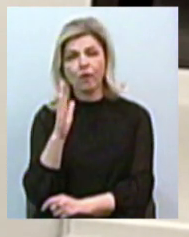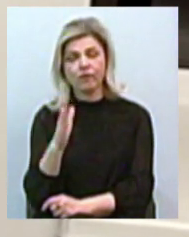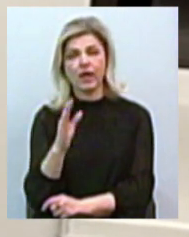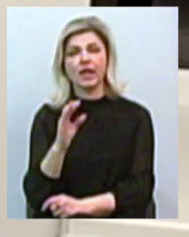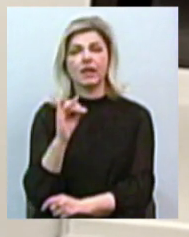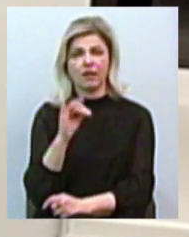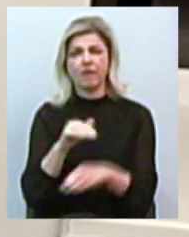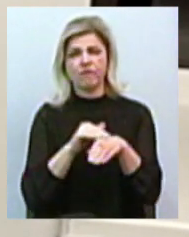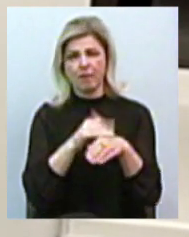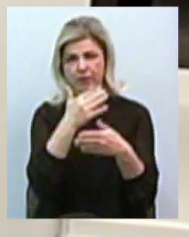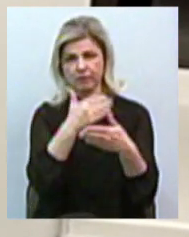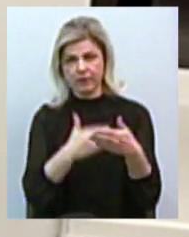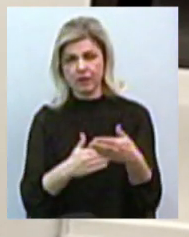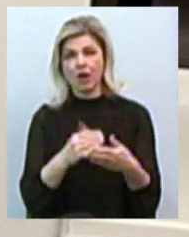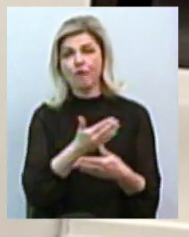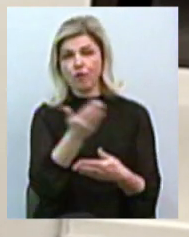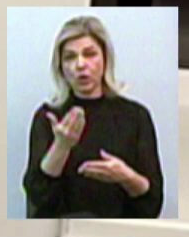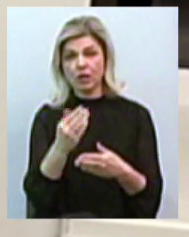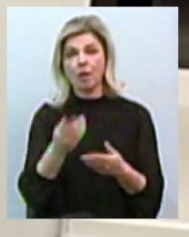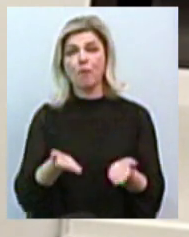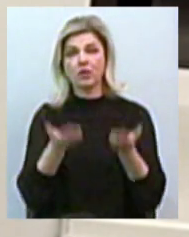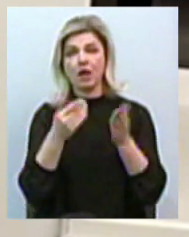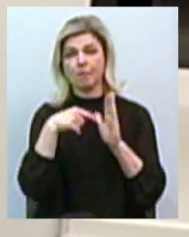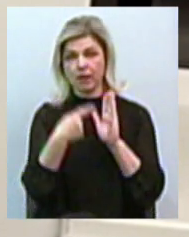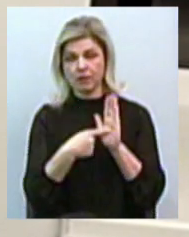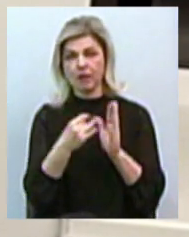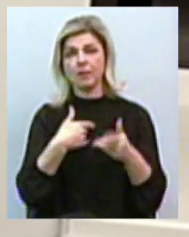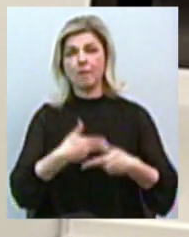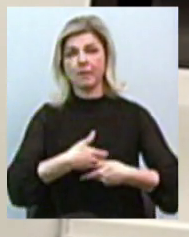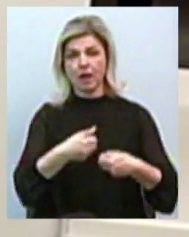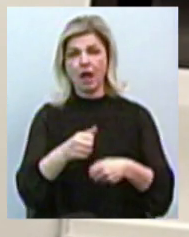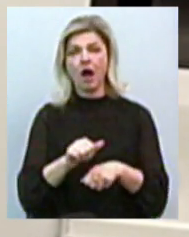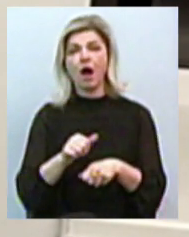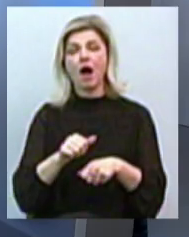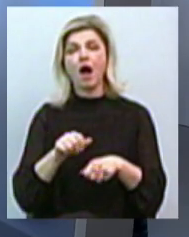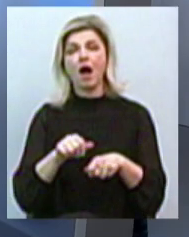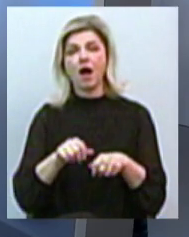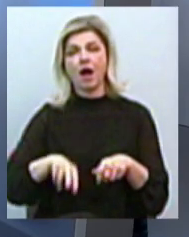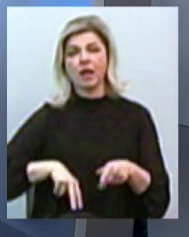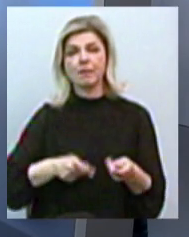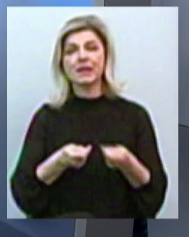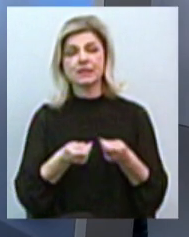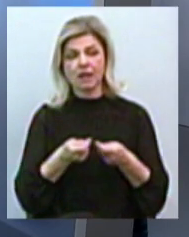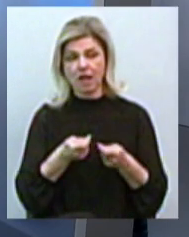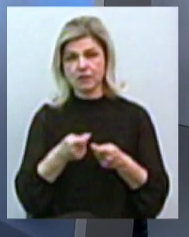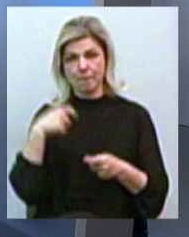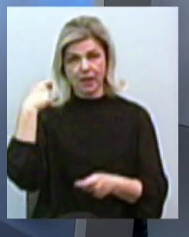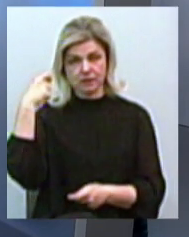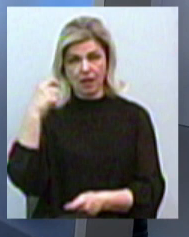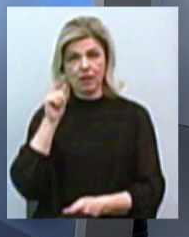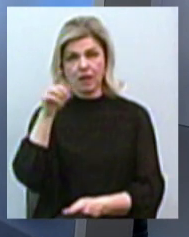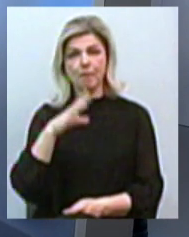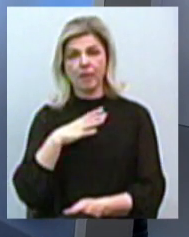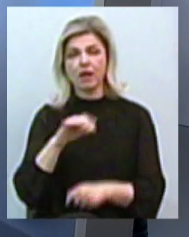Сашкові Пасічному, вони поставили питання і мене прийняли в адміністрації президента, в офісі президента. Там був представник